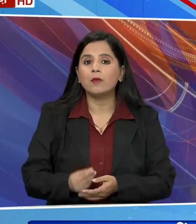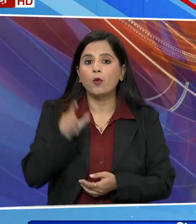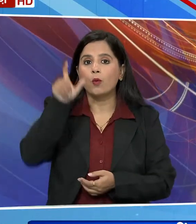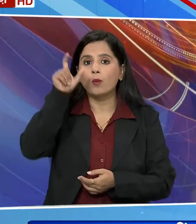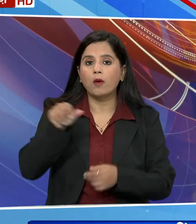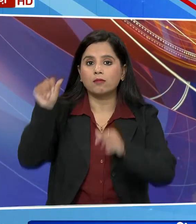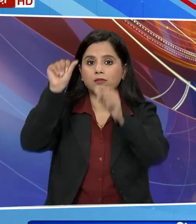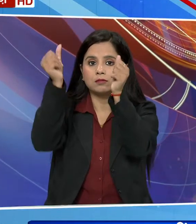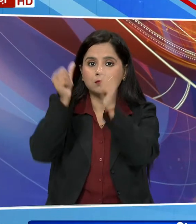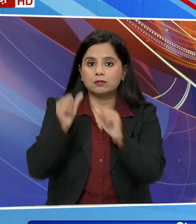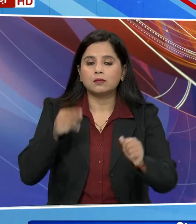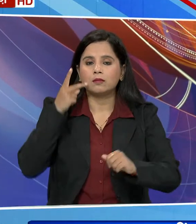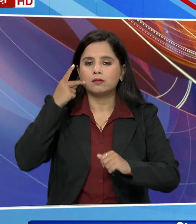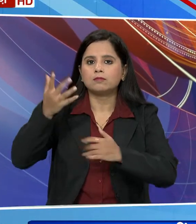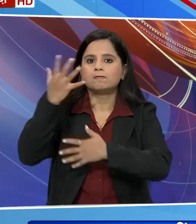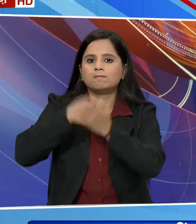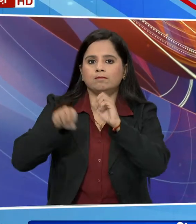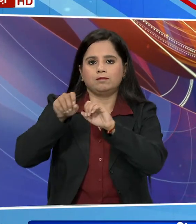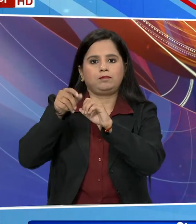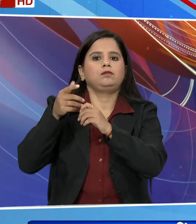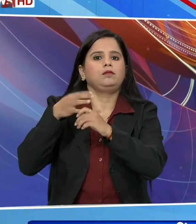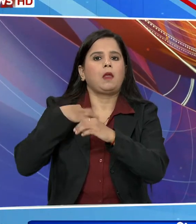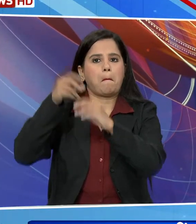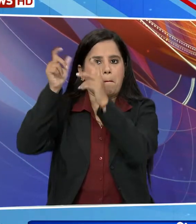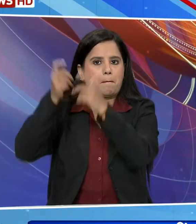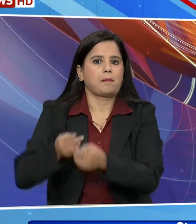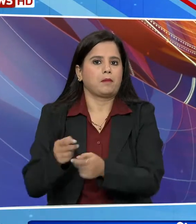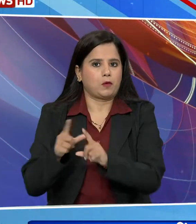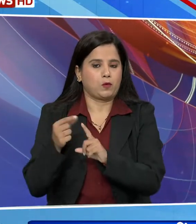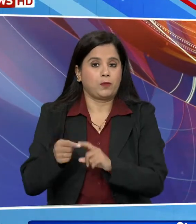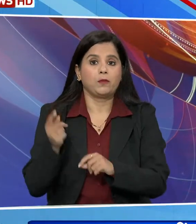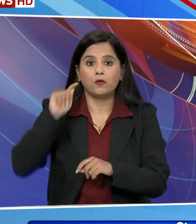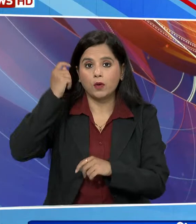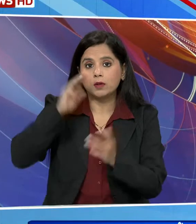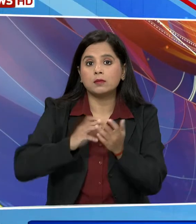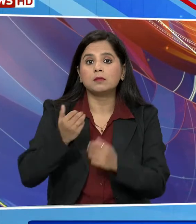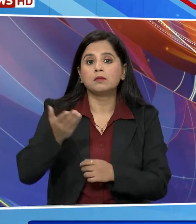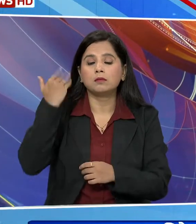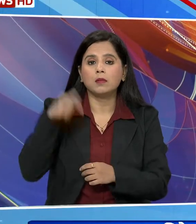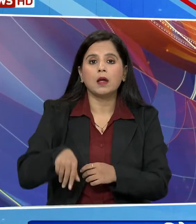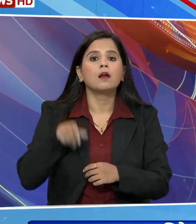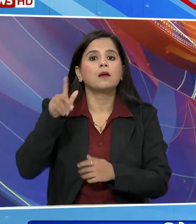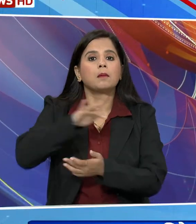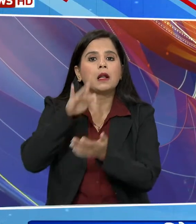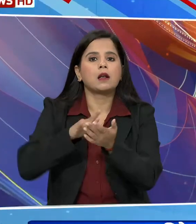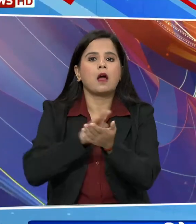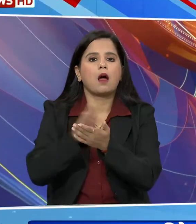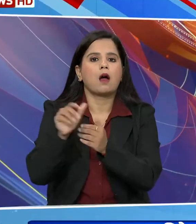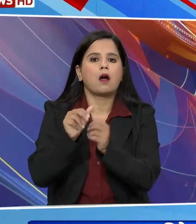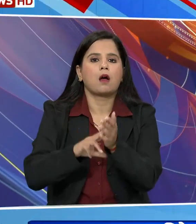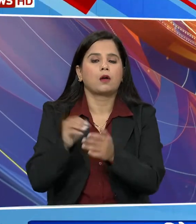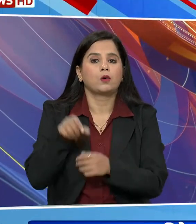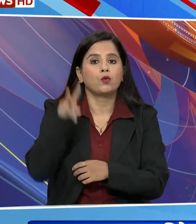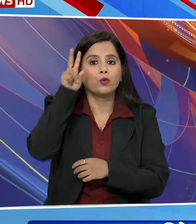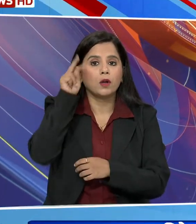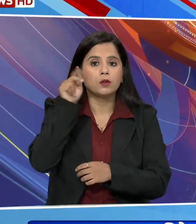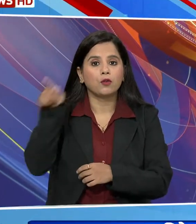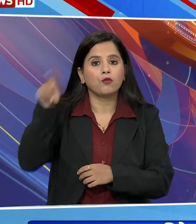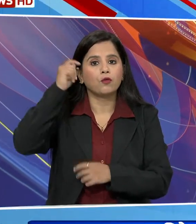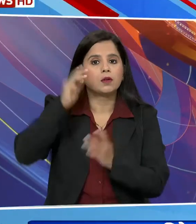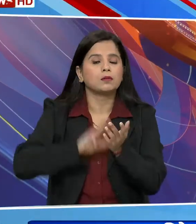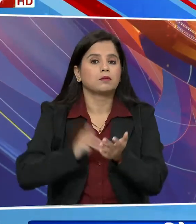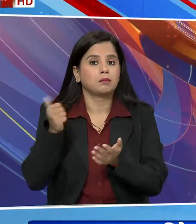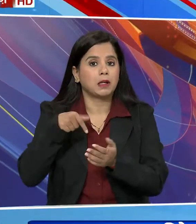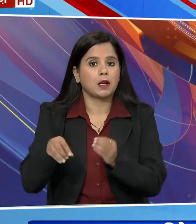की प्रतिमा का अनावरन किया इससे पहले विदेश मंत्री टॉक्र एशेशंकर का राजधानी हनोई में वियतनाम के विदेश मंत्री